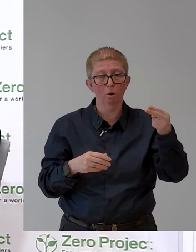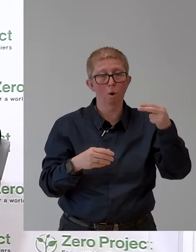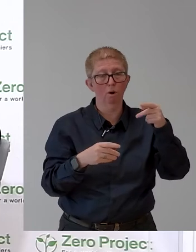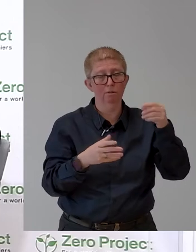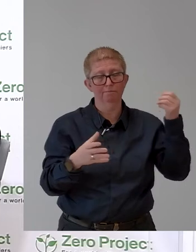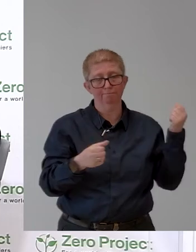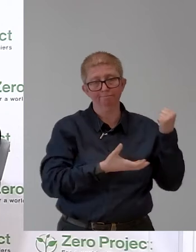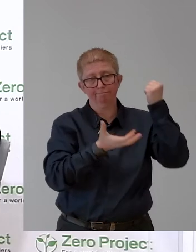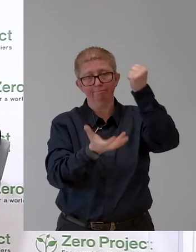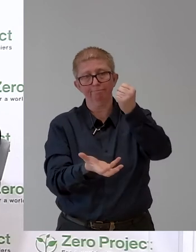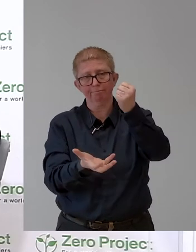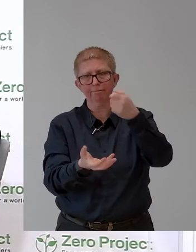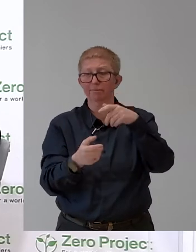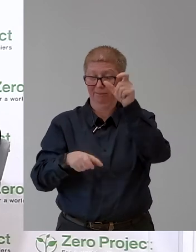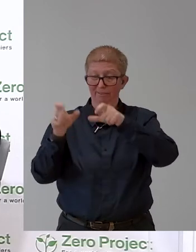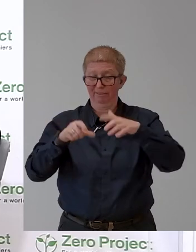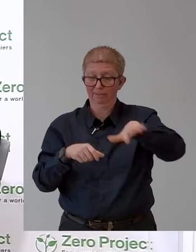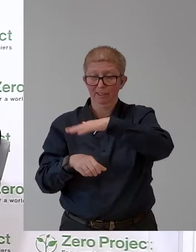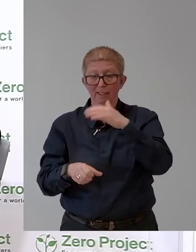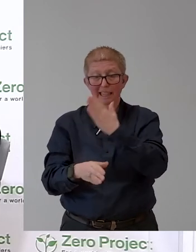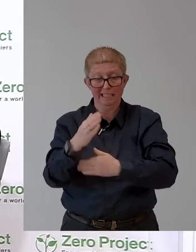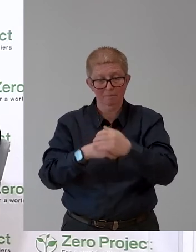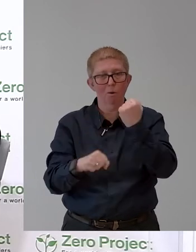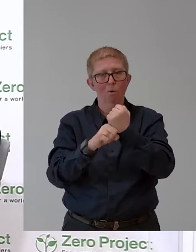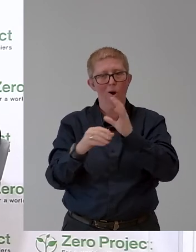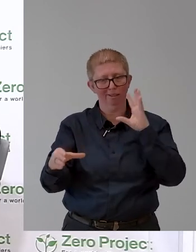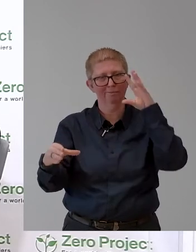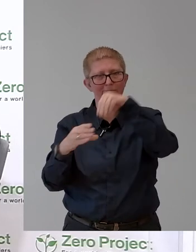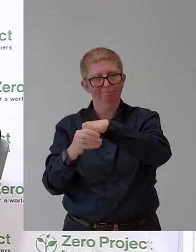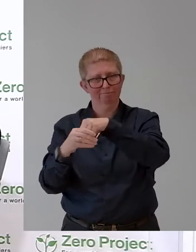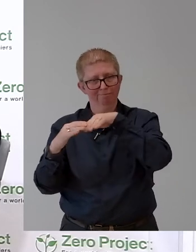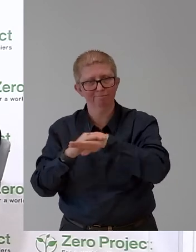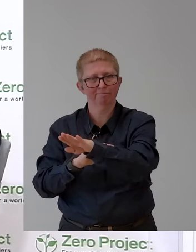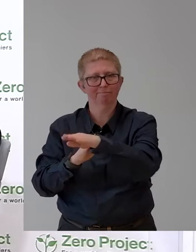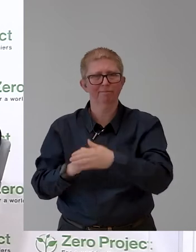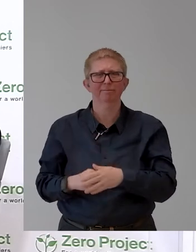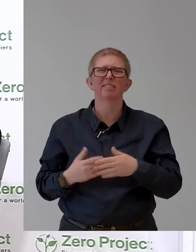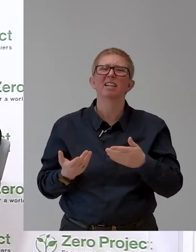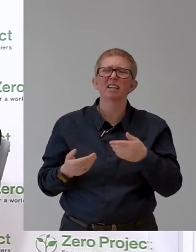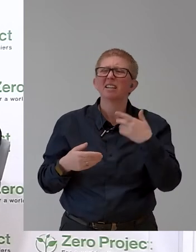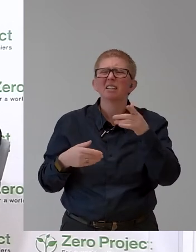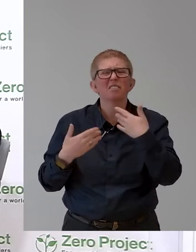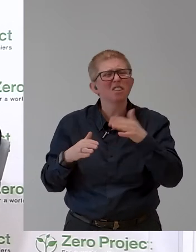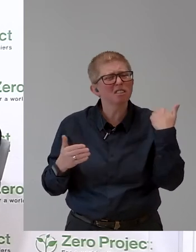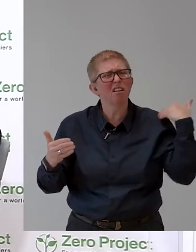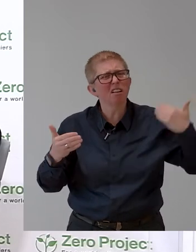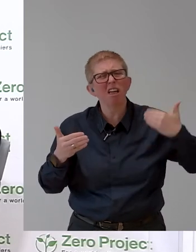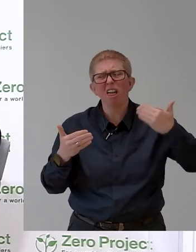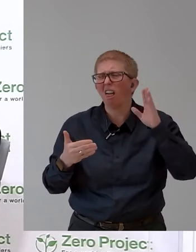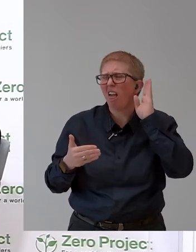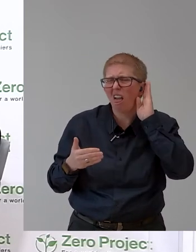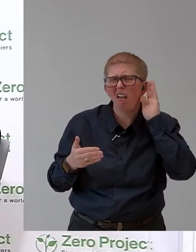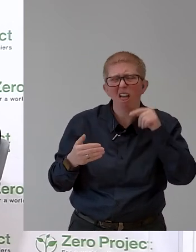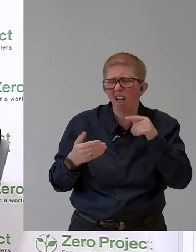fragen, hören wir immer wieder, es ist viel zu kompliziert, um zu diesem Geld zu kommen. Gibt es hier Bemühungen, auch die